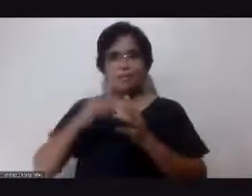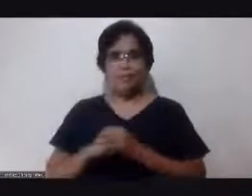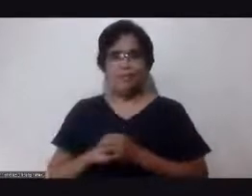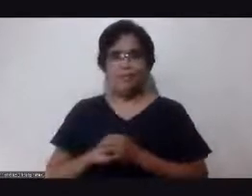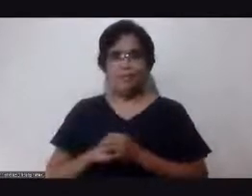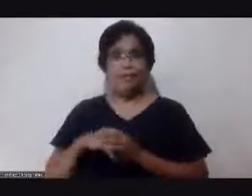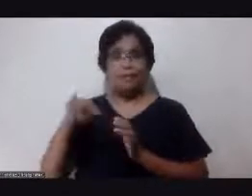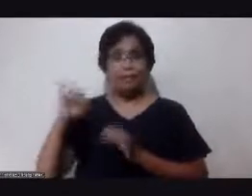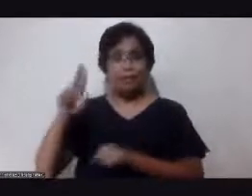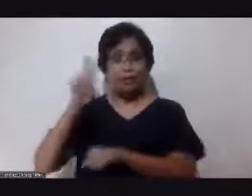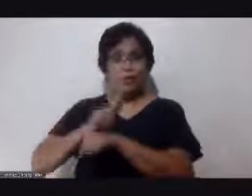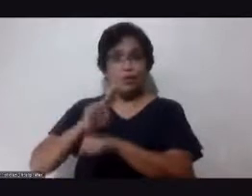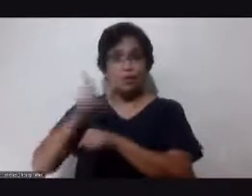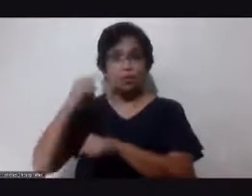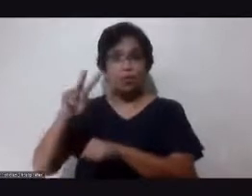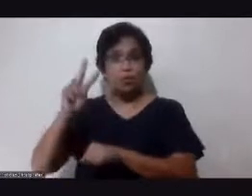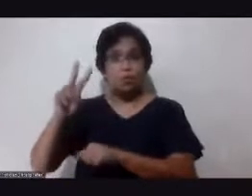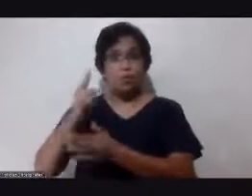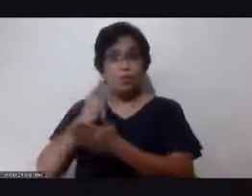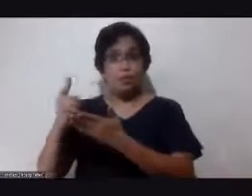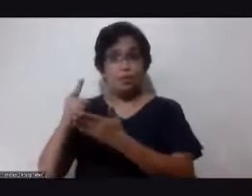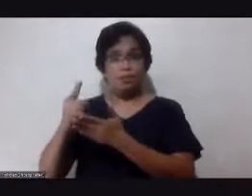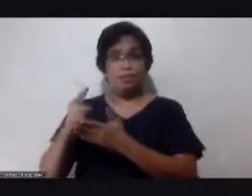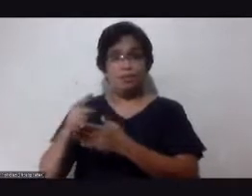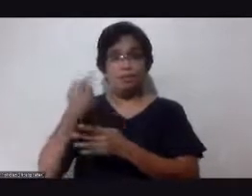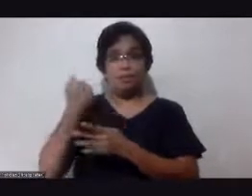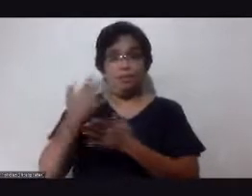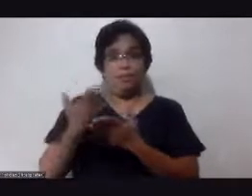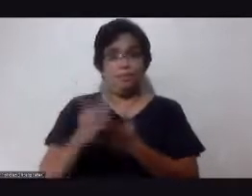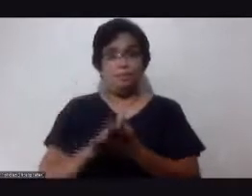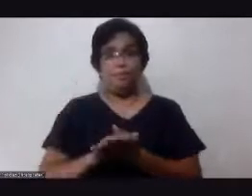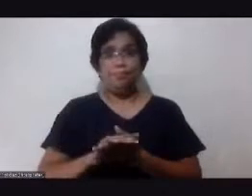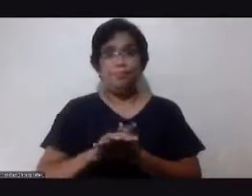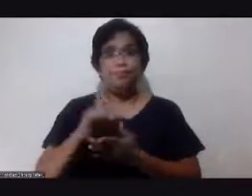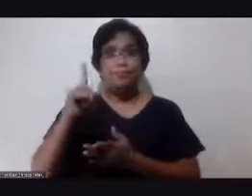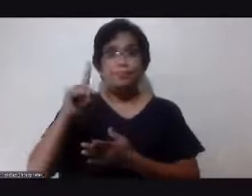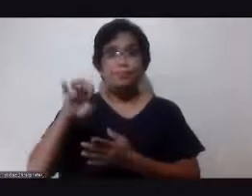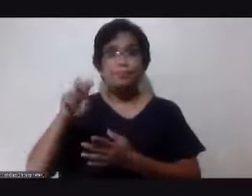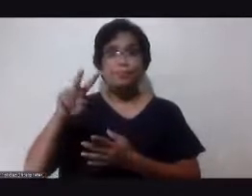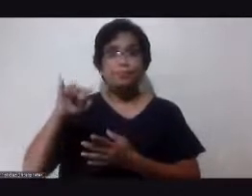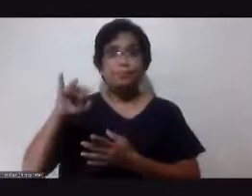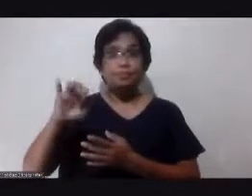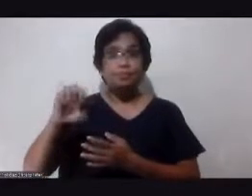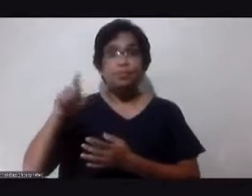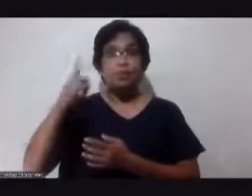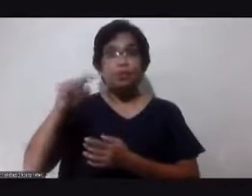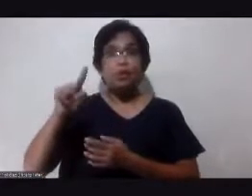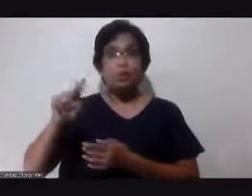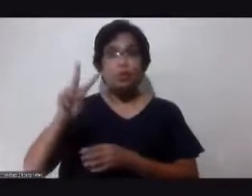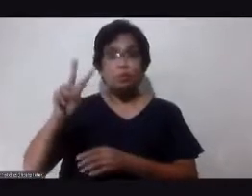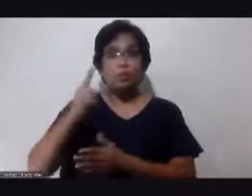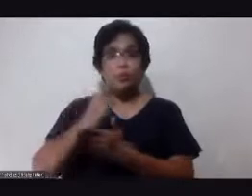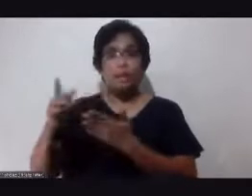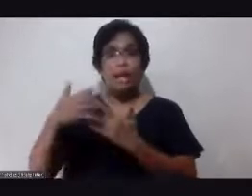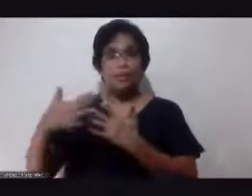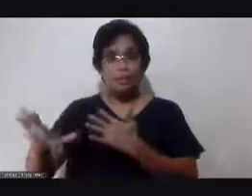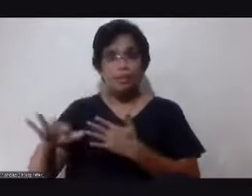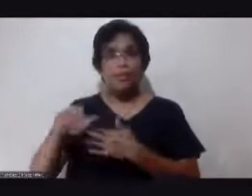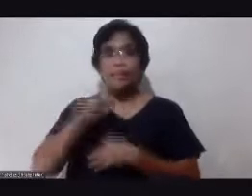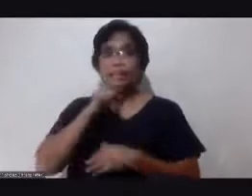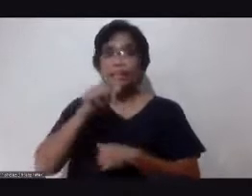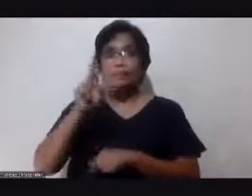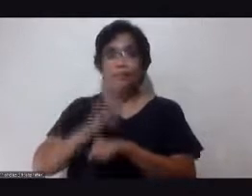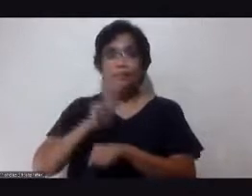use it for two weeks, kasi yung device is good for two weeks, after nyan, hindi mo na magagamit, kailangan ng itapon.